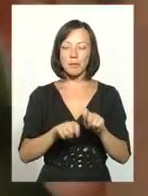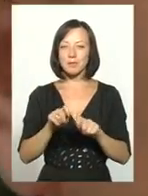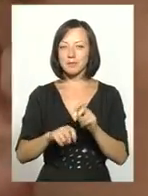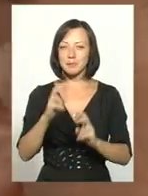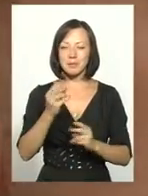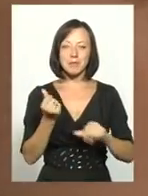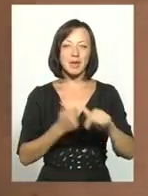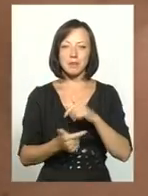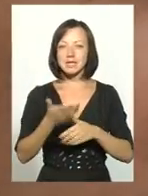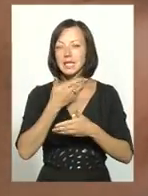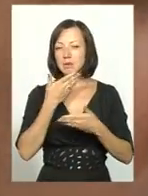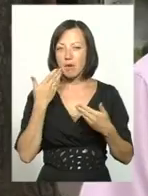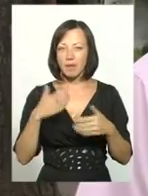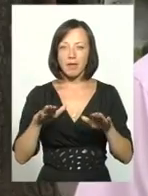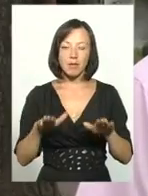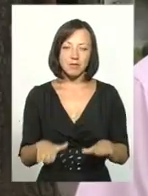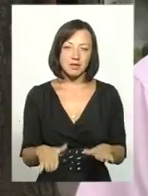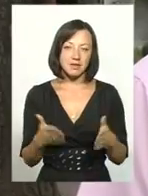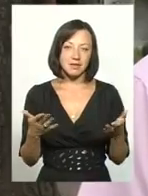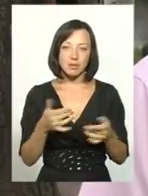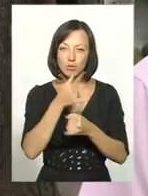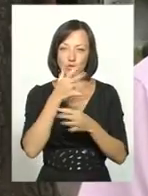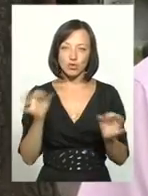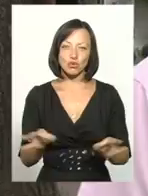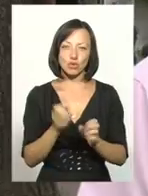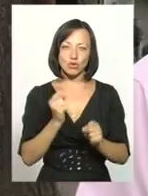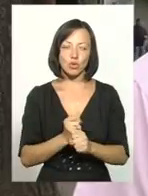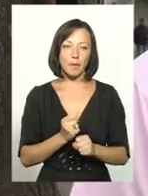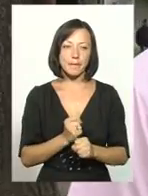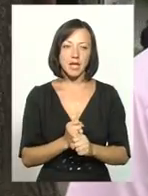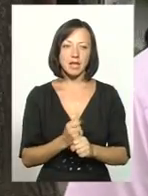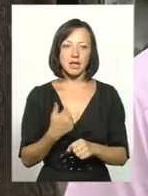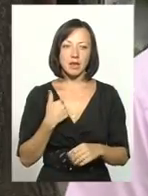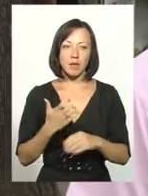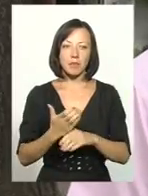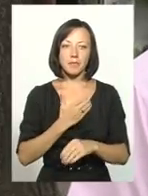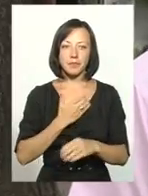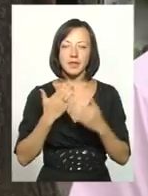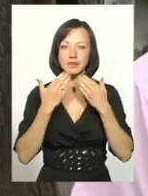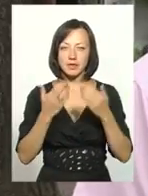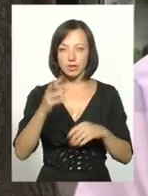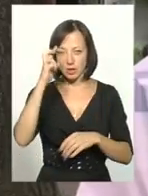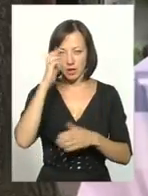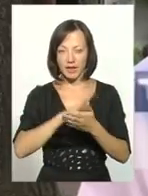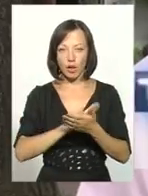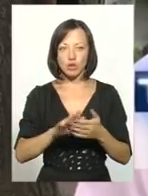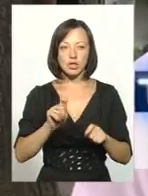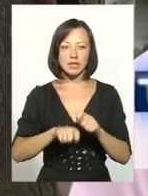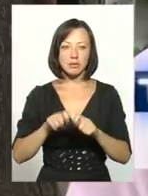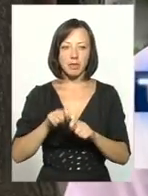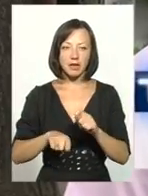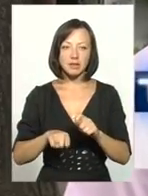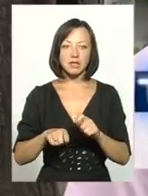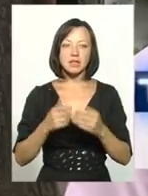підприємця не матимуть на місці, у них руки зв'язані. Нам було переадресоване звернення із Державної екологічної інспекції, до